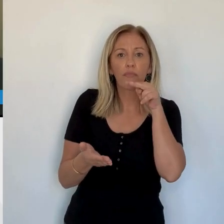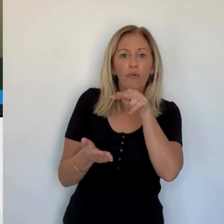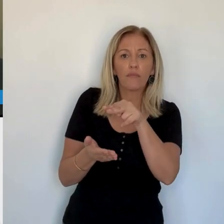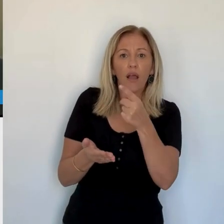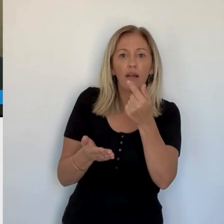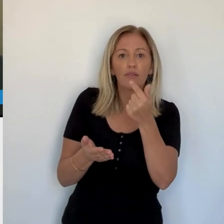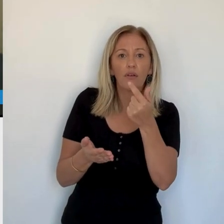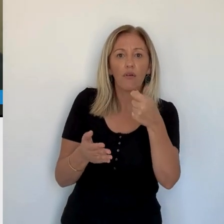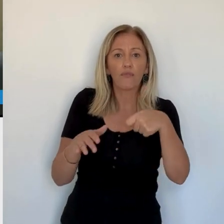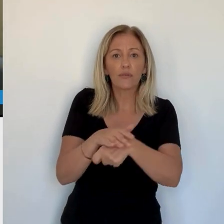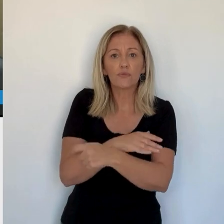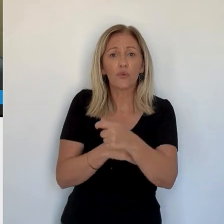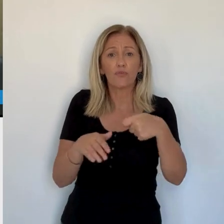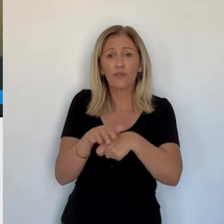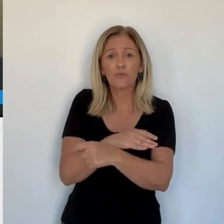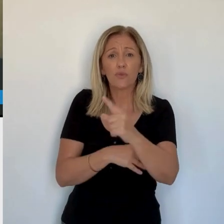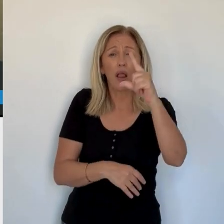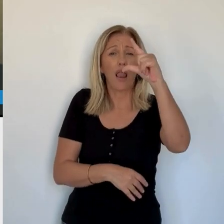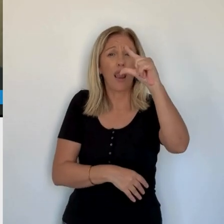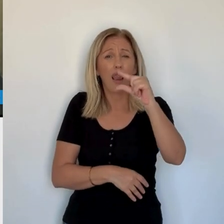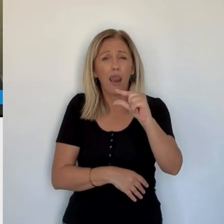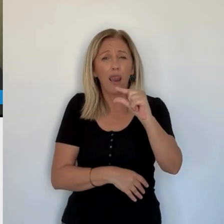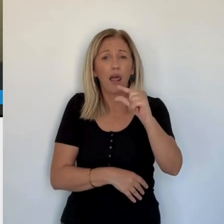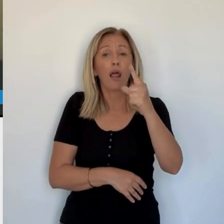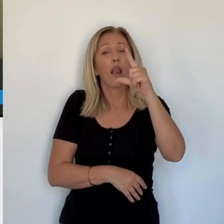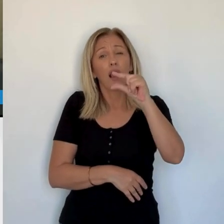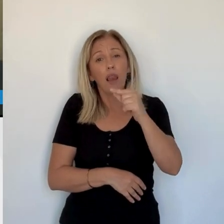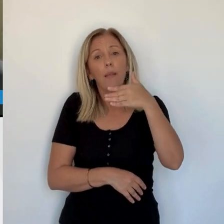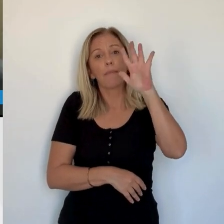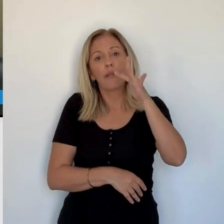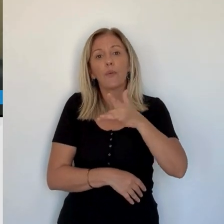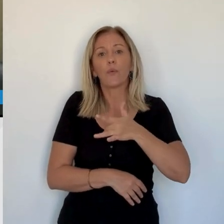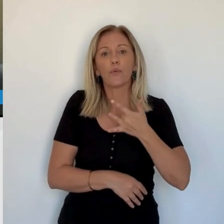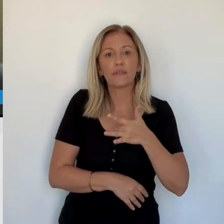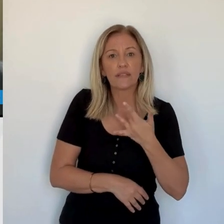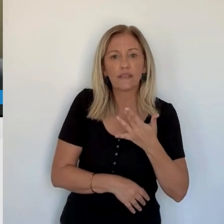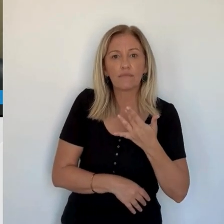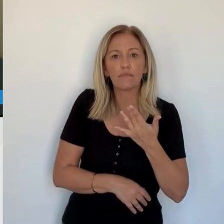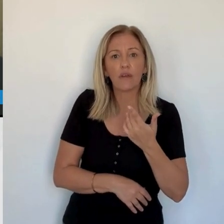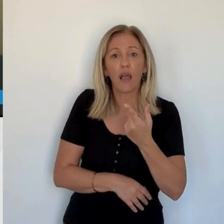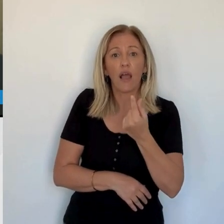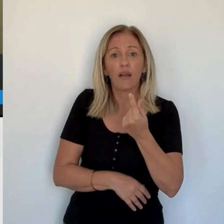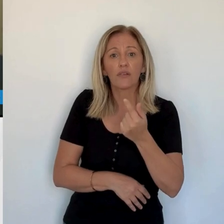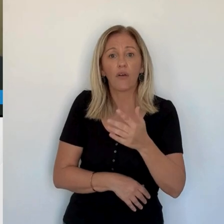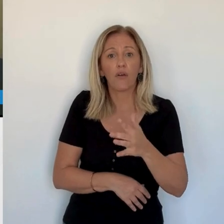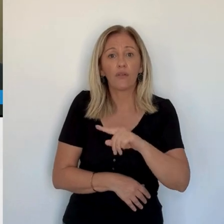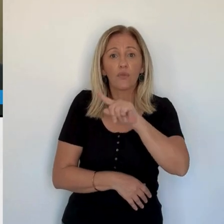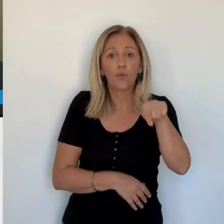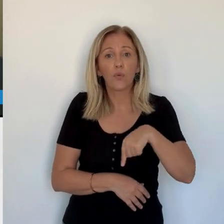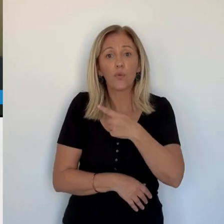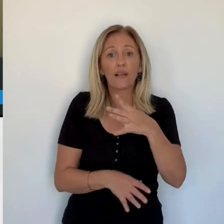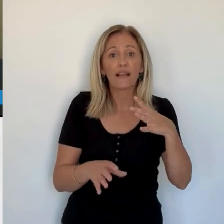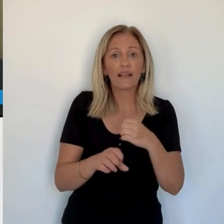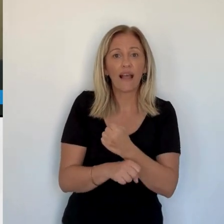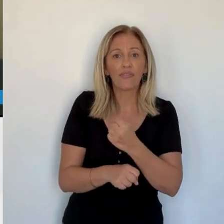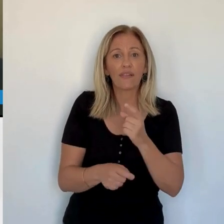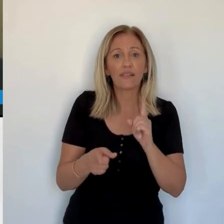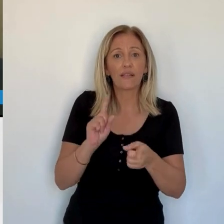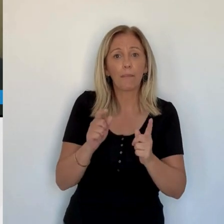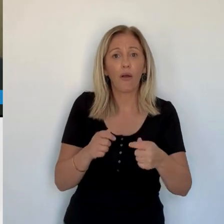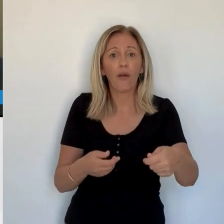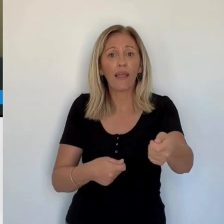pouvoir fiscal, on vous donne un peu moins de subventions. Les subventions sont peut-être insuffisantes, mais elles sont garanties. La fiscalité, elle dépend en partie